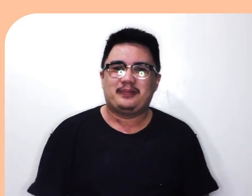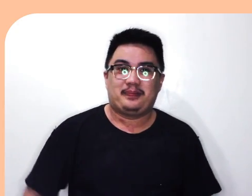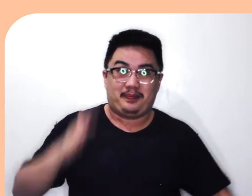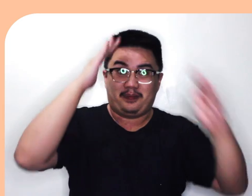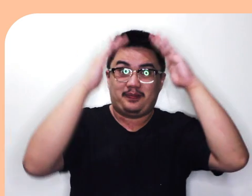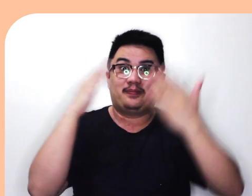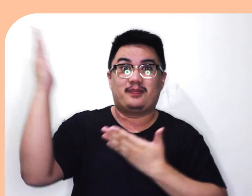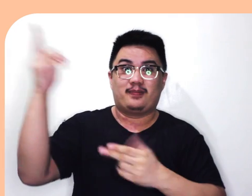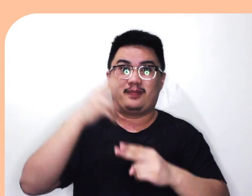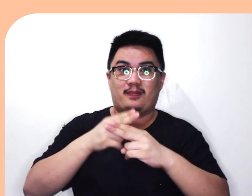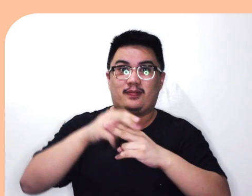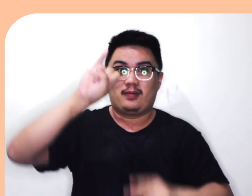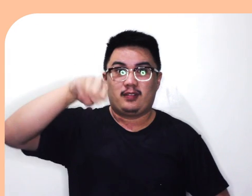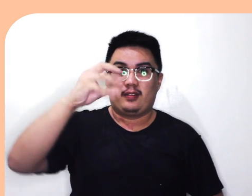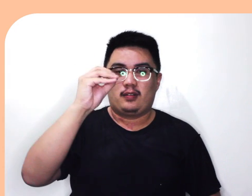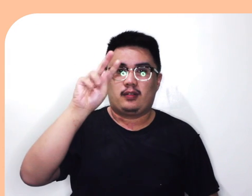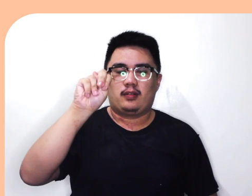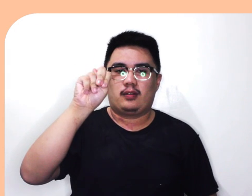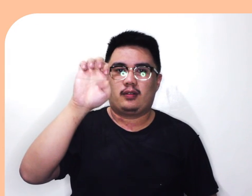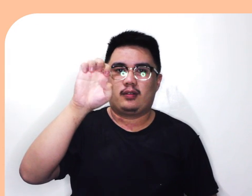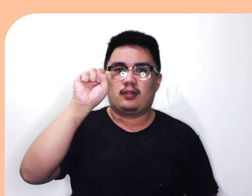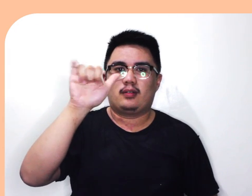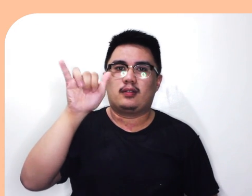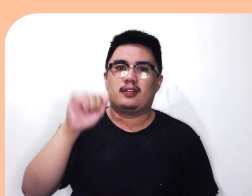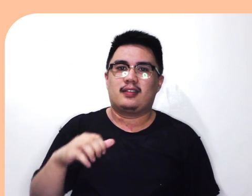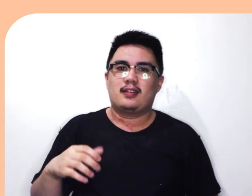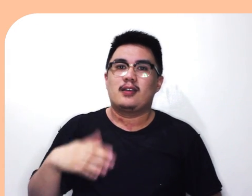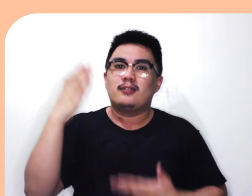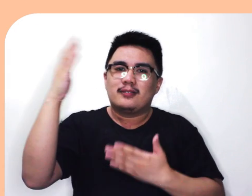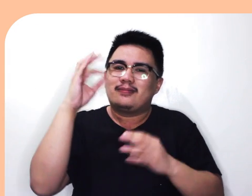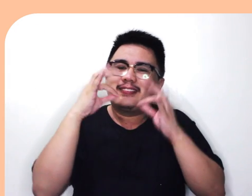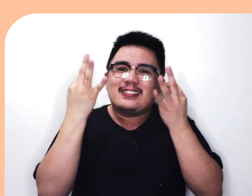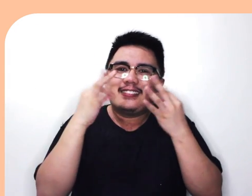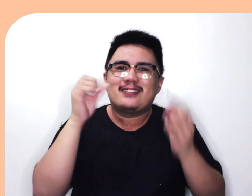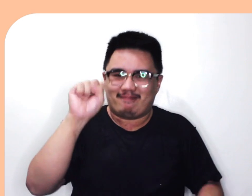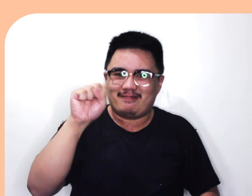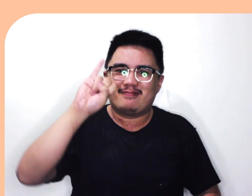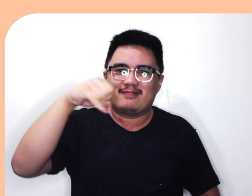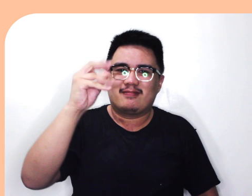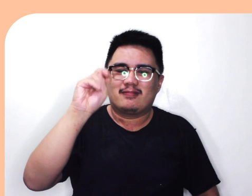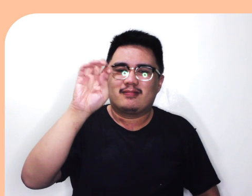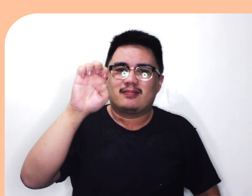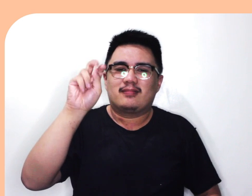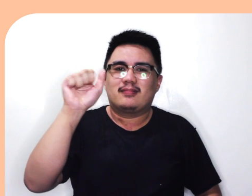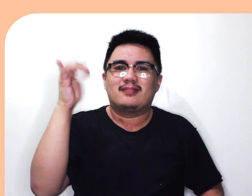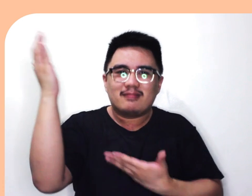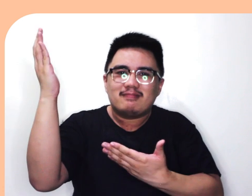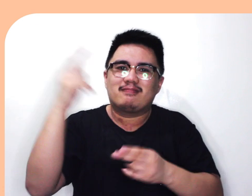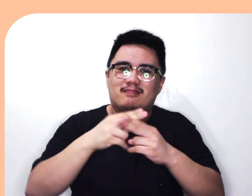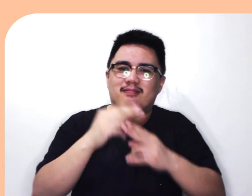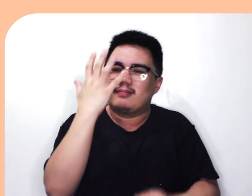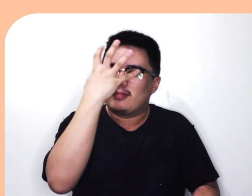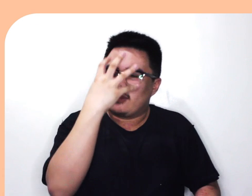Ako si Jonesy Isang kutit Ako si Jonesy Umiidlip